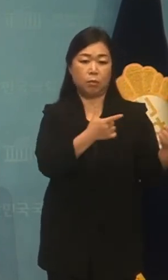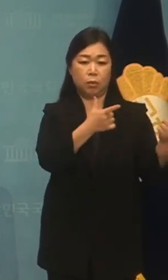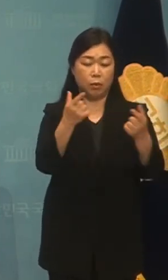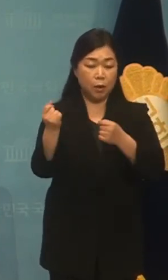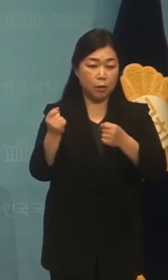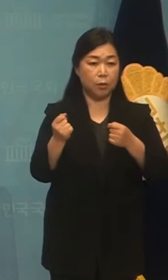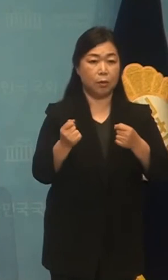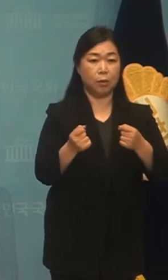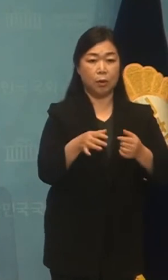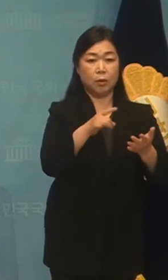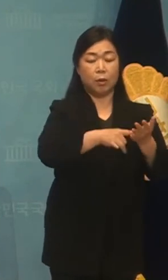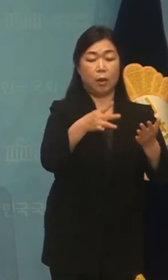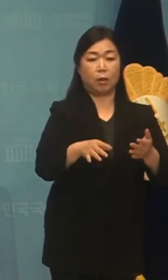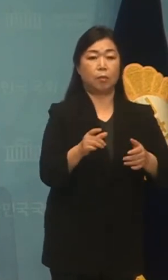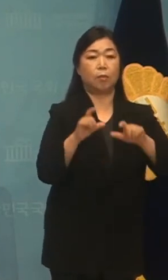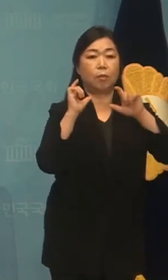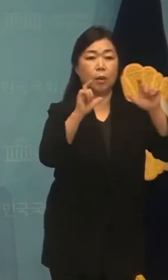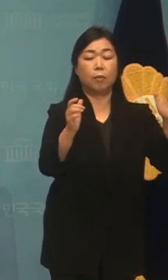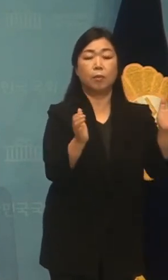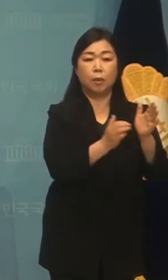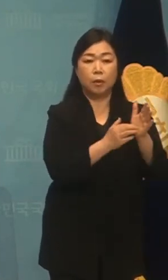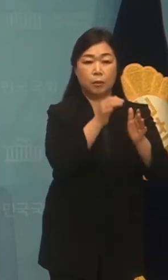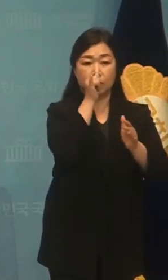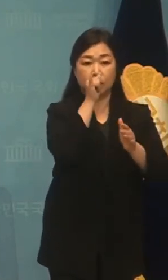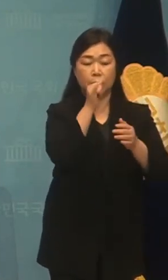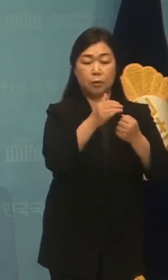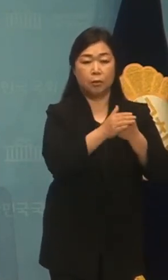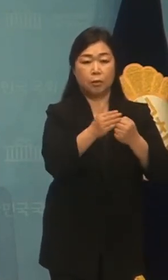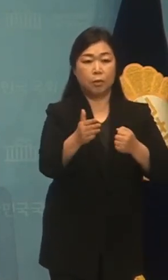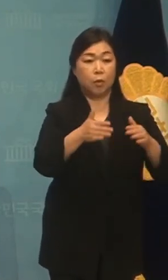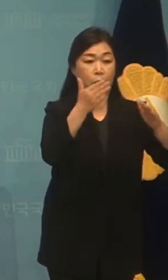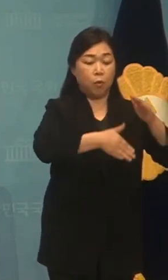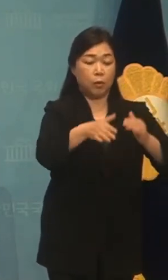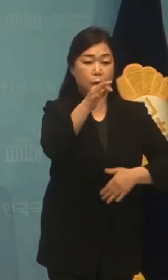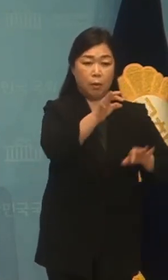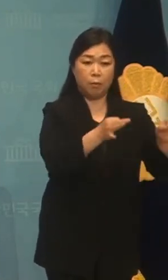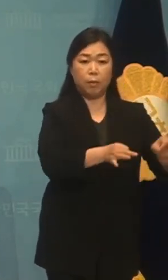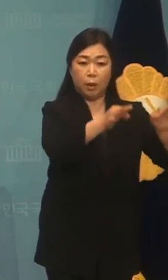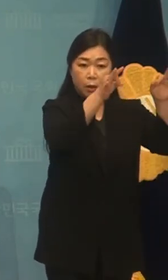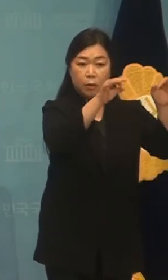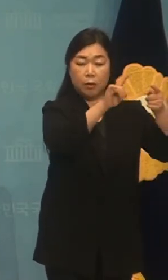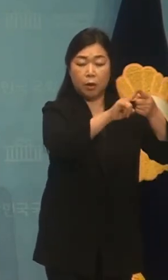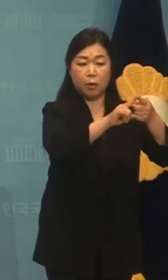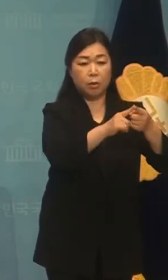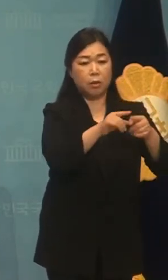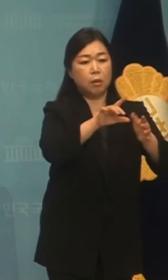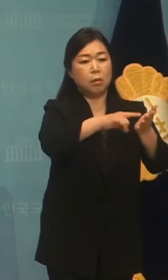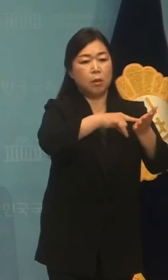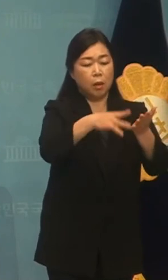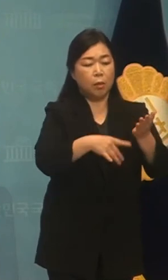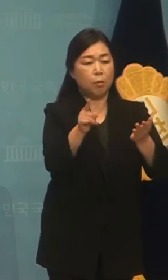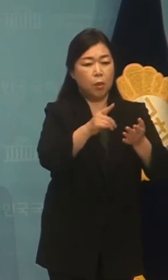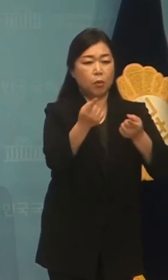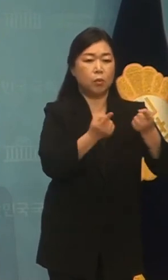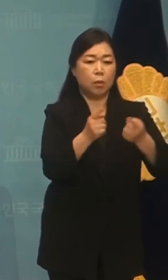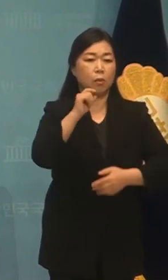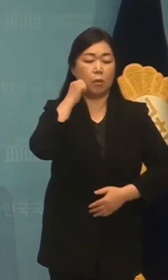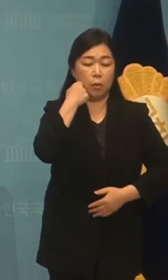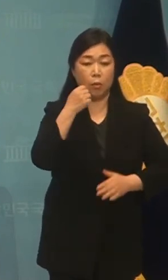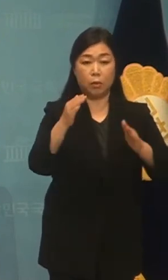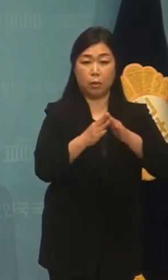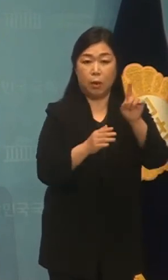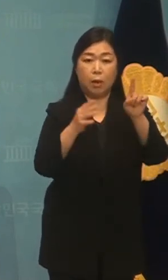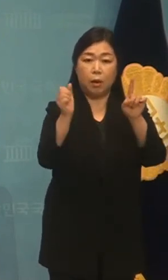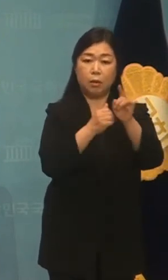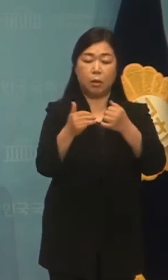동일한 세율의 기준을 적용하고 있기 때문에 공시가격 급상승에 대한 세율 조정이 어렵고 1세계 1주택에